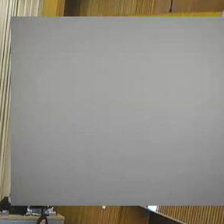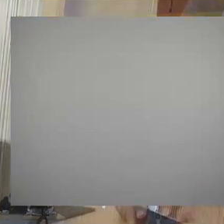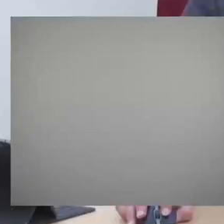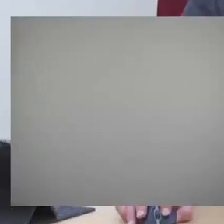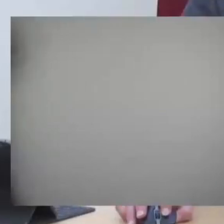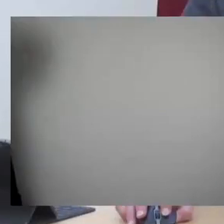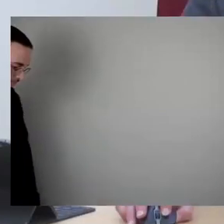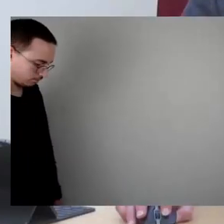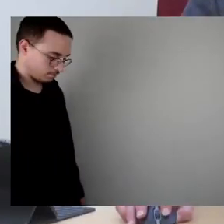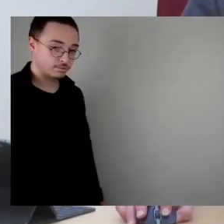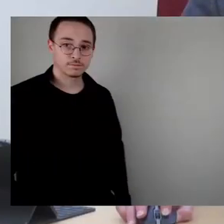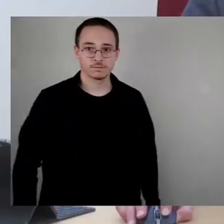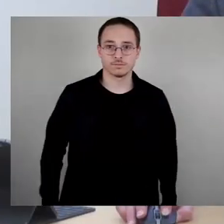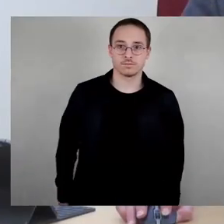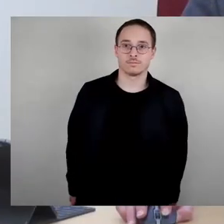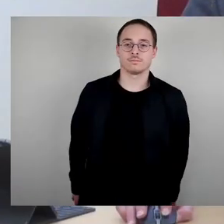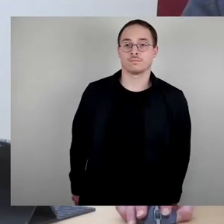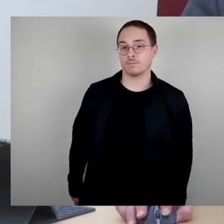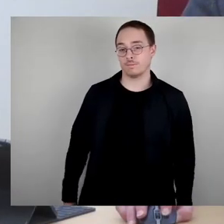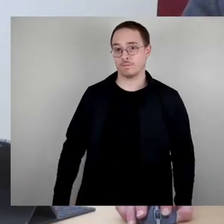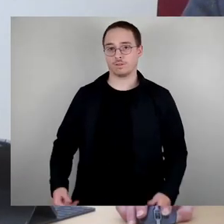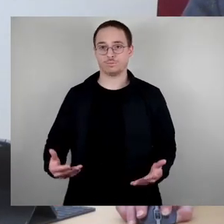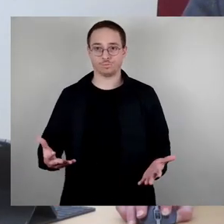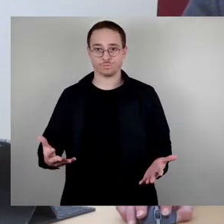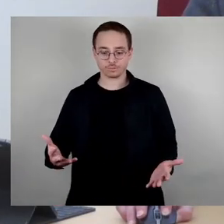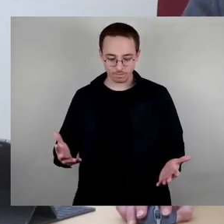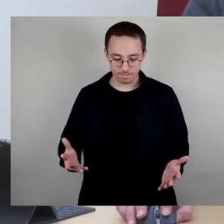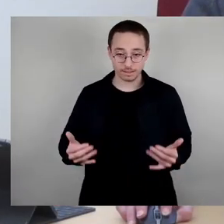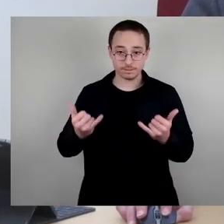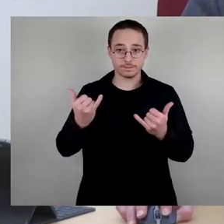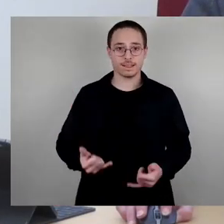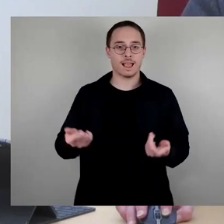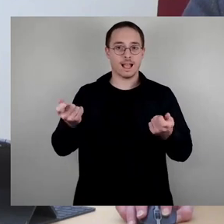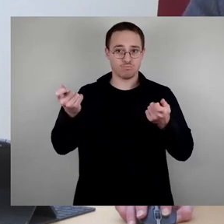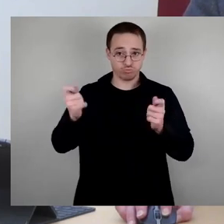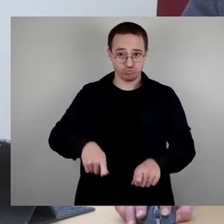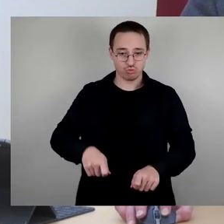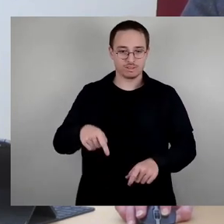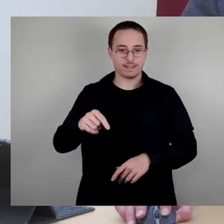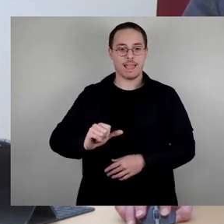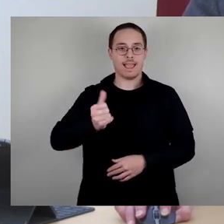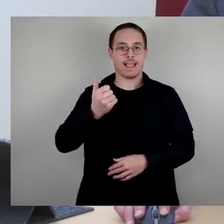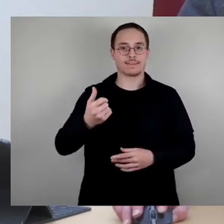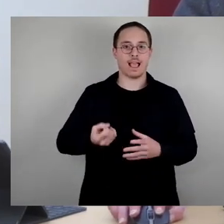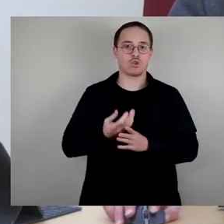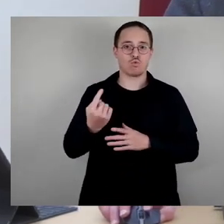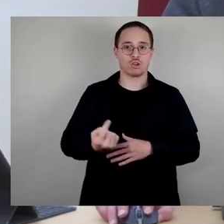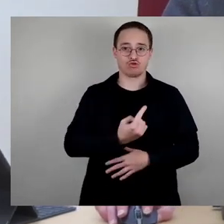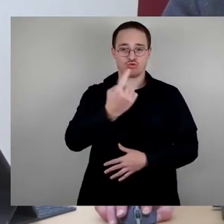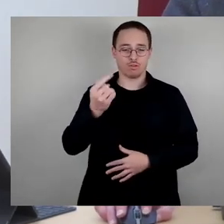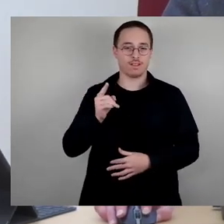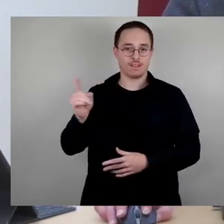Und jetzt zum Abschluss der ersten Aktuellen Stunde der Fraktionsrunde, die SPD, Herr Hecht.